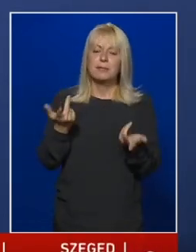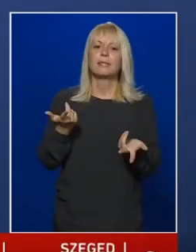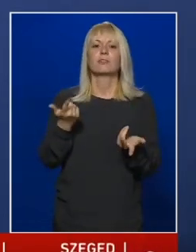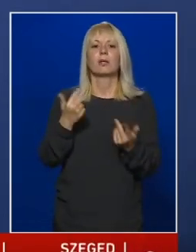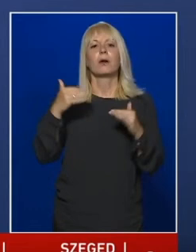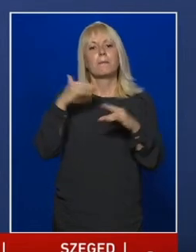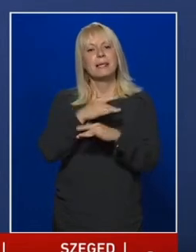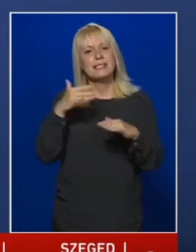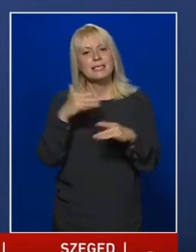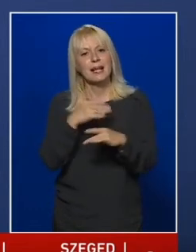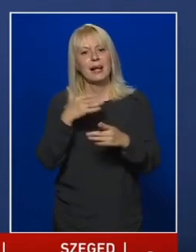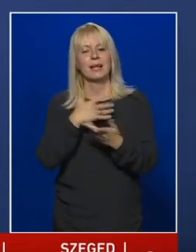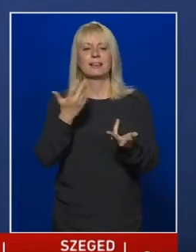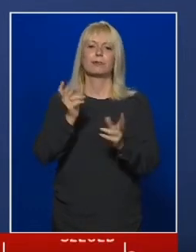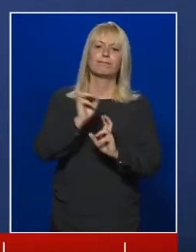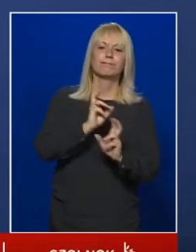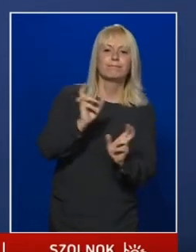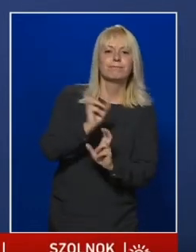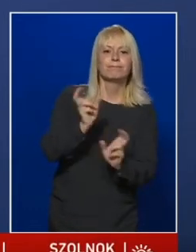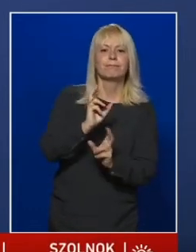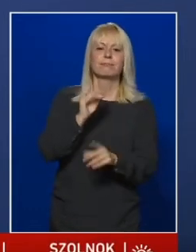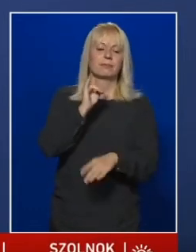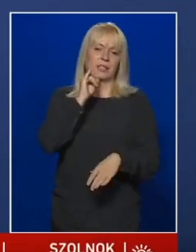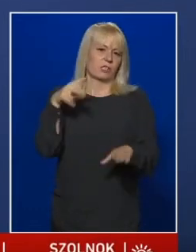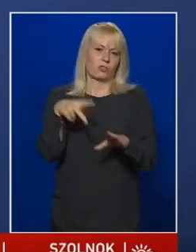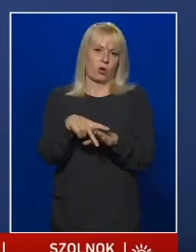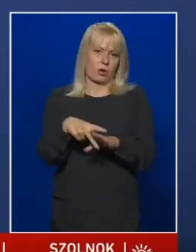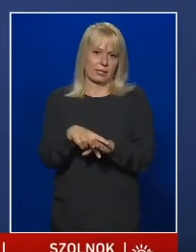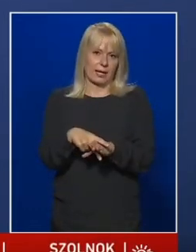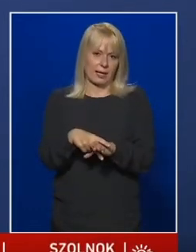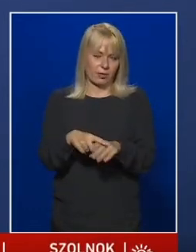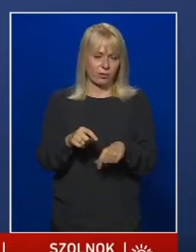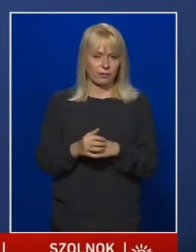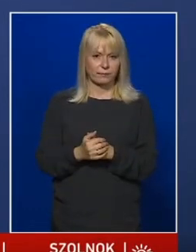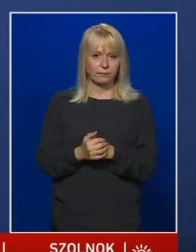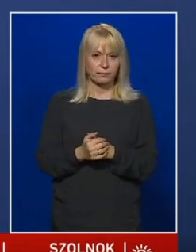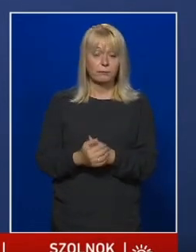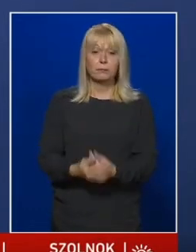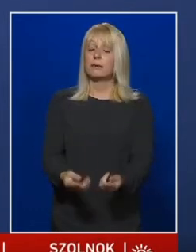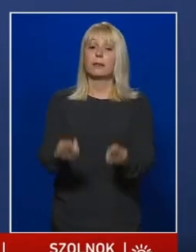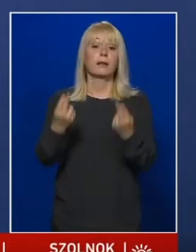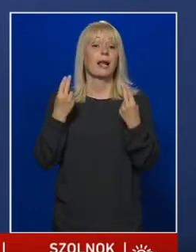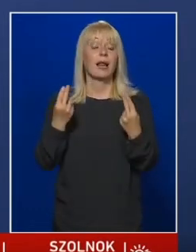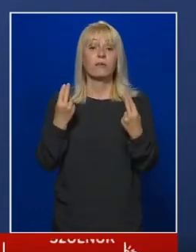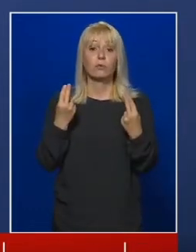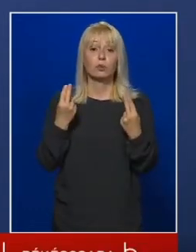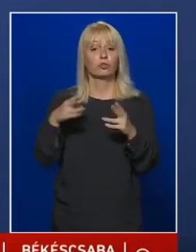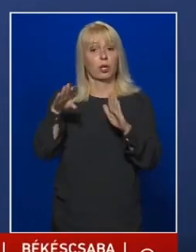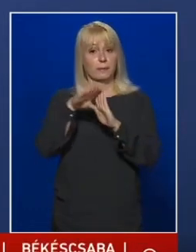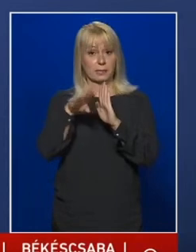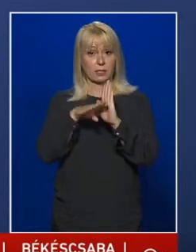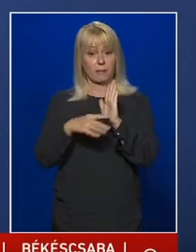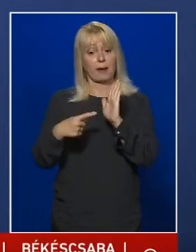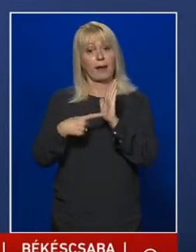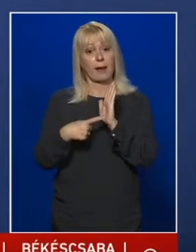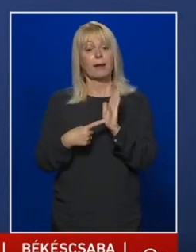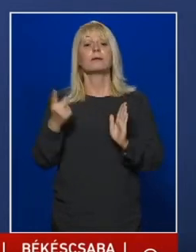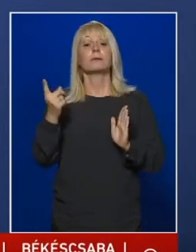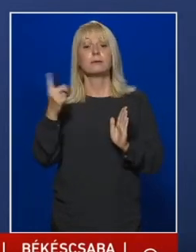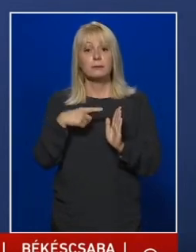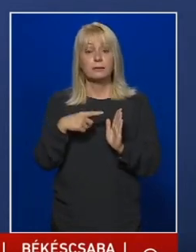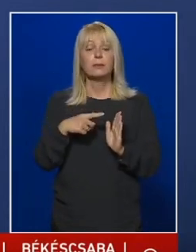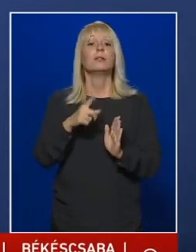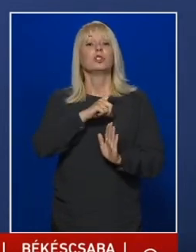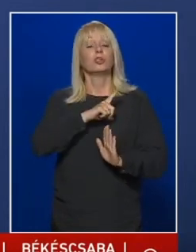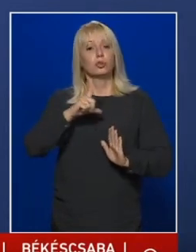beszélgetéseknek nincsen akadálya. legfőbb, a legfontosabb szabály pedig az, hogy